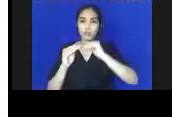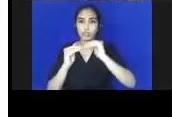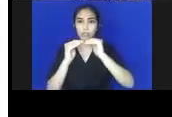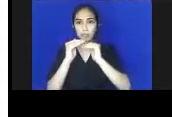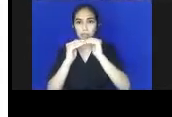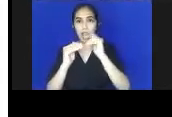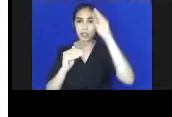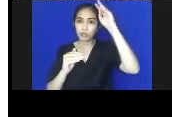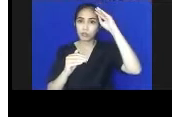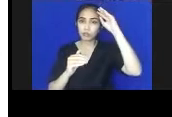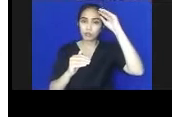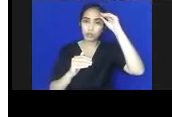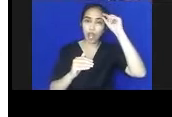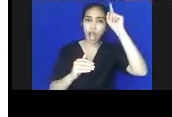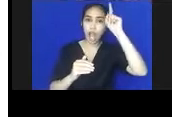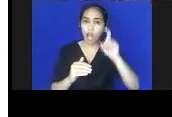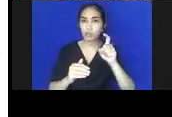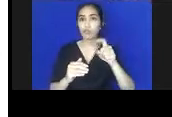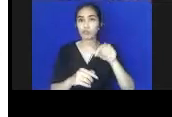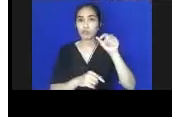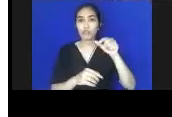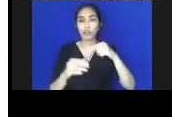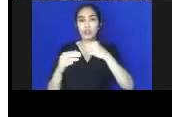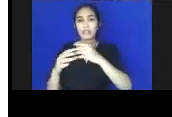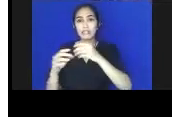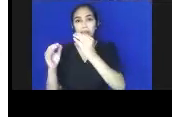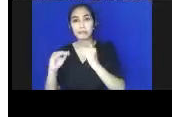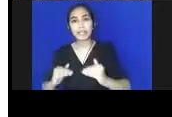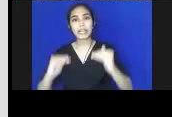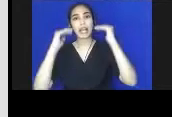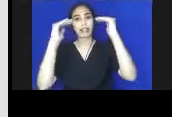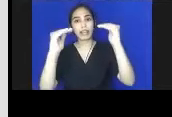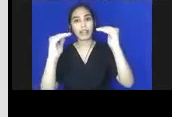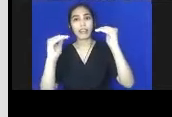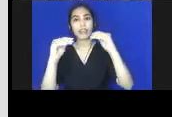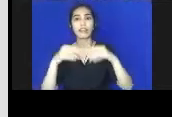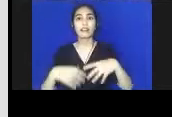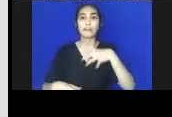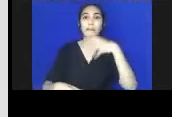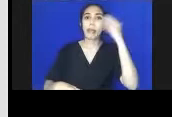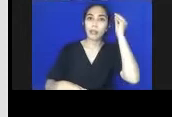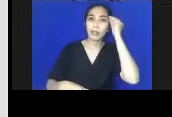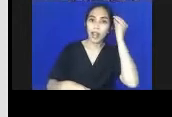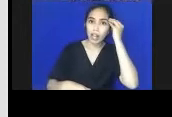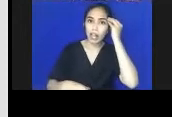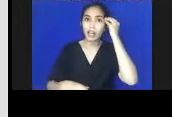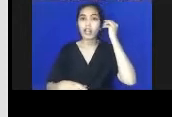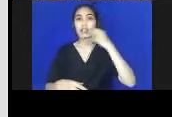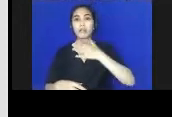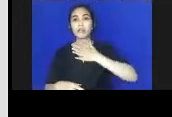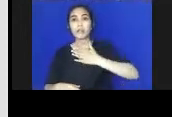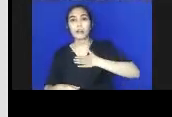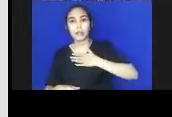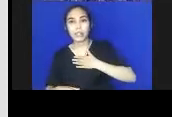status kesehatan, gizi, kognitif, mental, dan psikososial anak. Nah Indonesia bersyukur